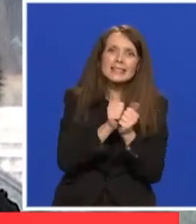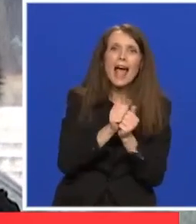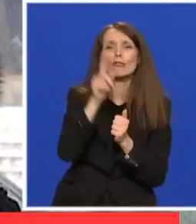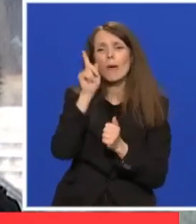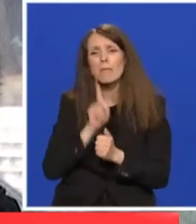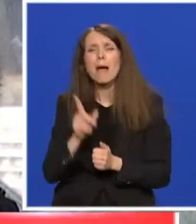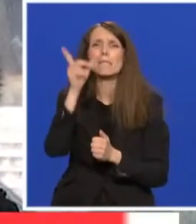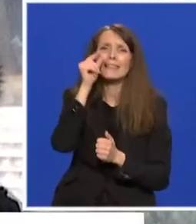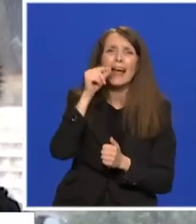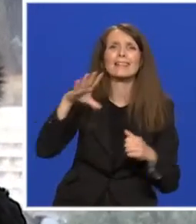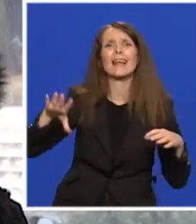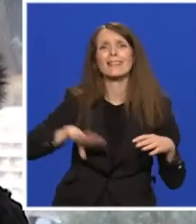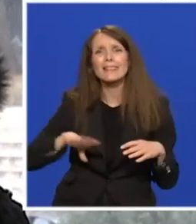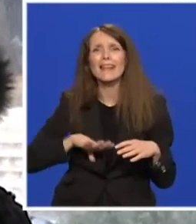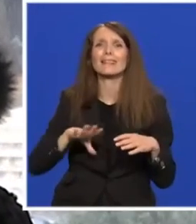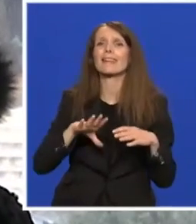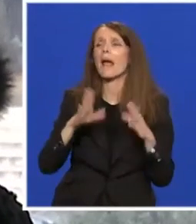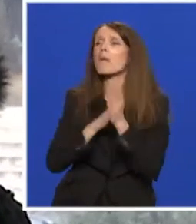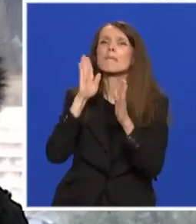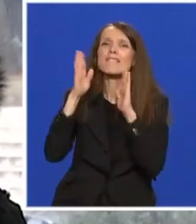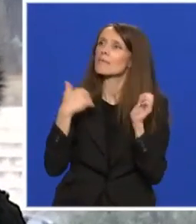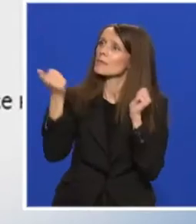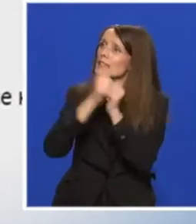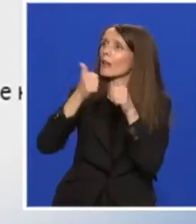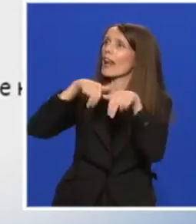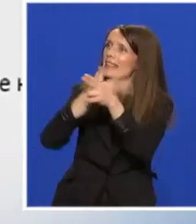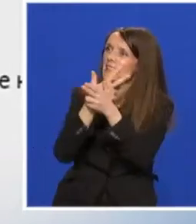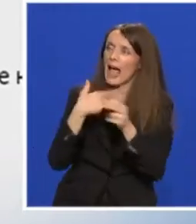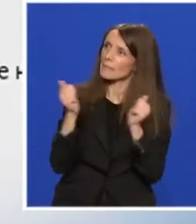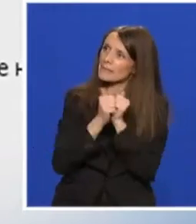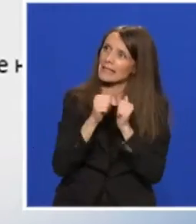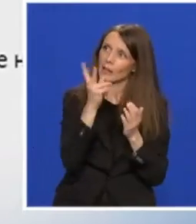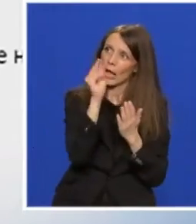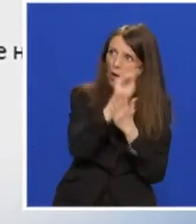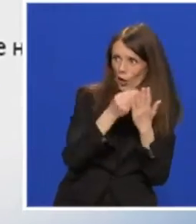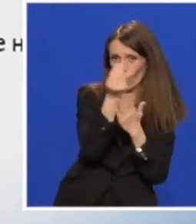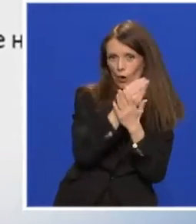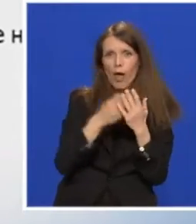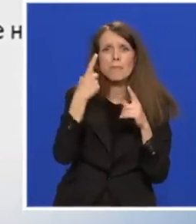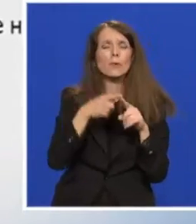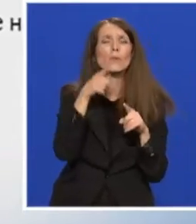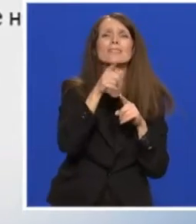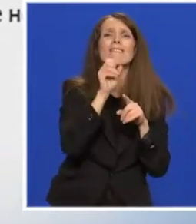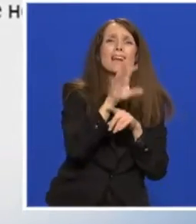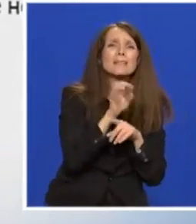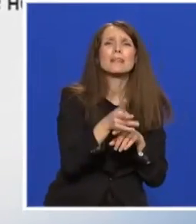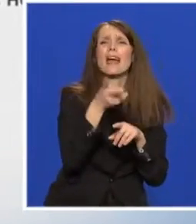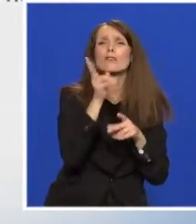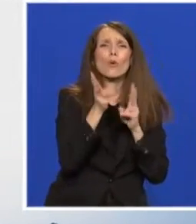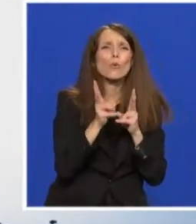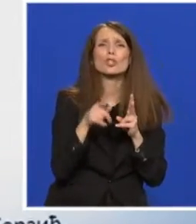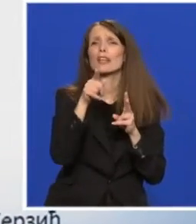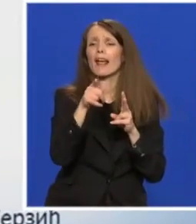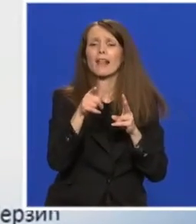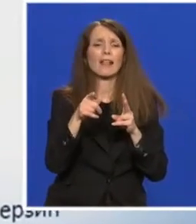tetkama, čak preko društvenih mreža i internete. Imamo i vaspitače, učitelje, nastavnike koji su